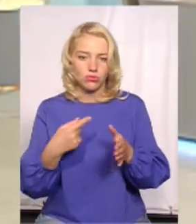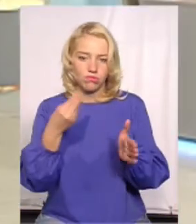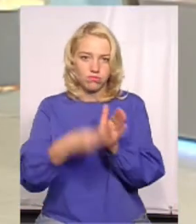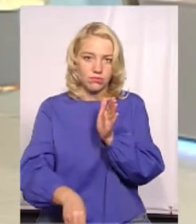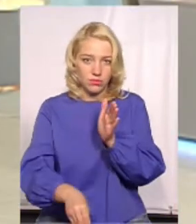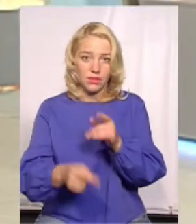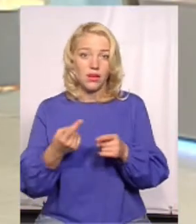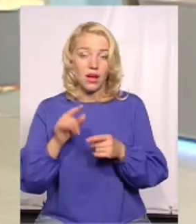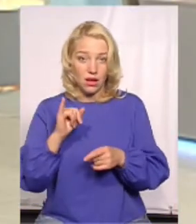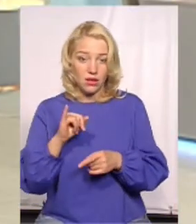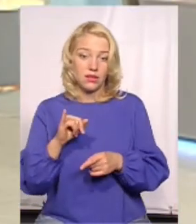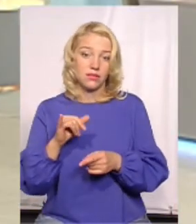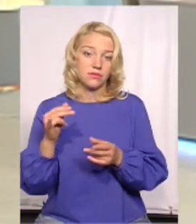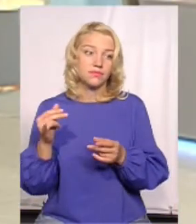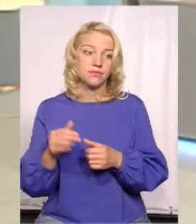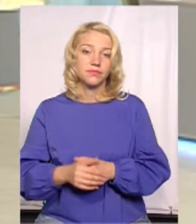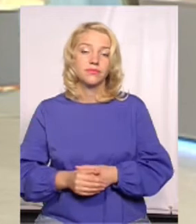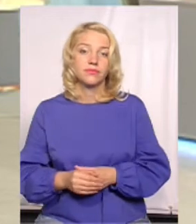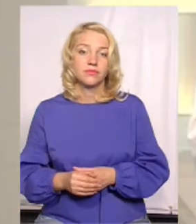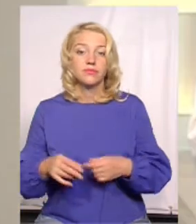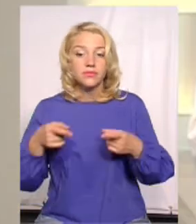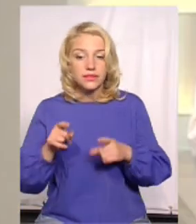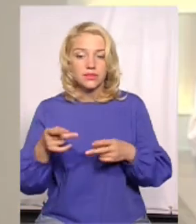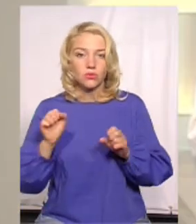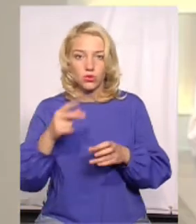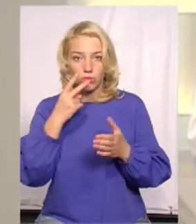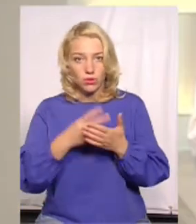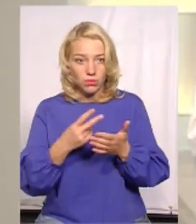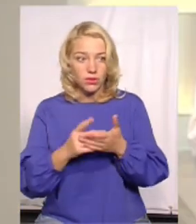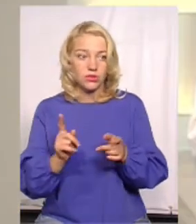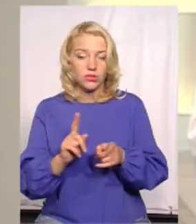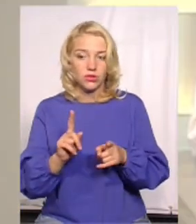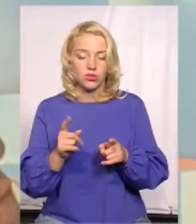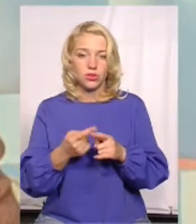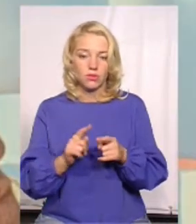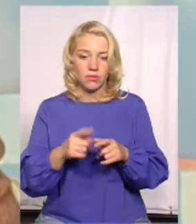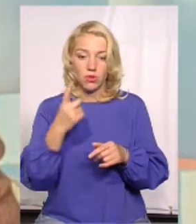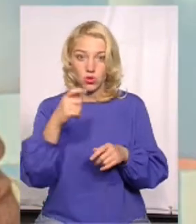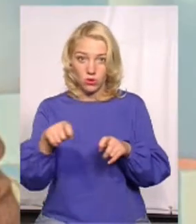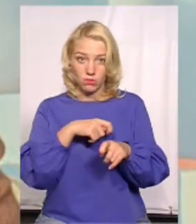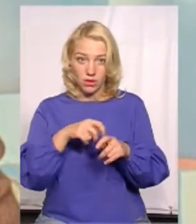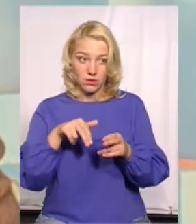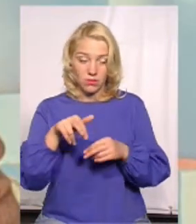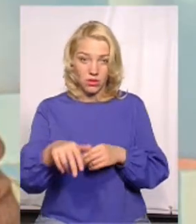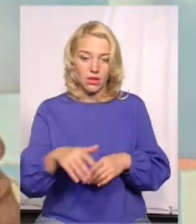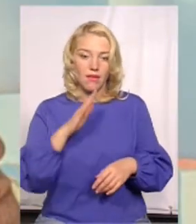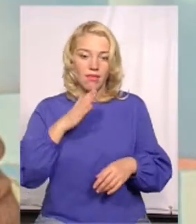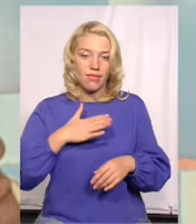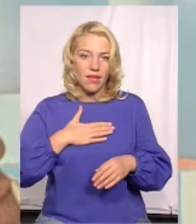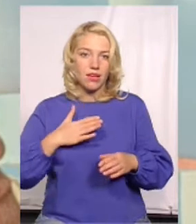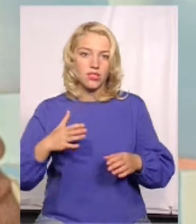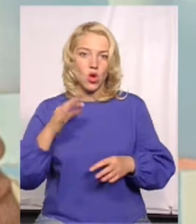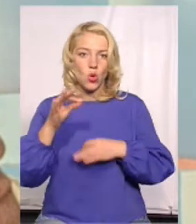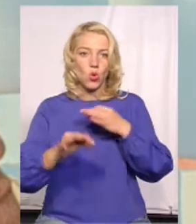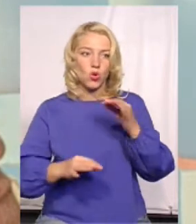якої просто обгадати те, що ти бачиш, то дійсно можна побачити, що, наприклад, метрів сто пройти далі, наш космонавт, наша ракета